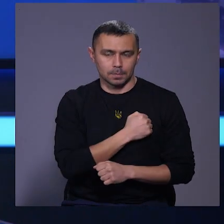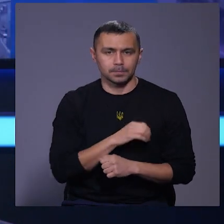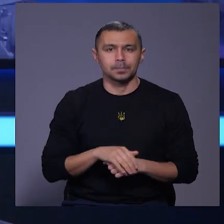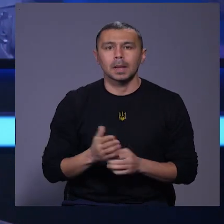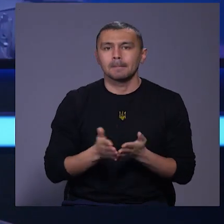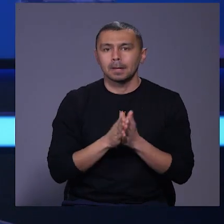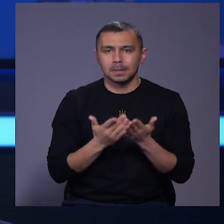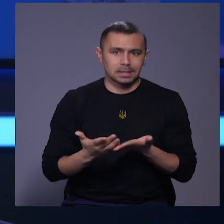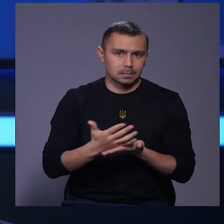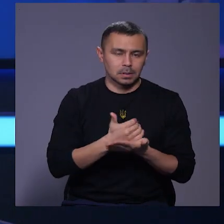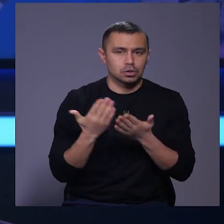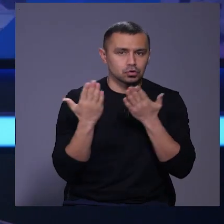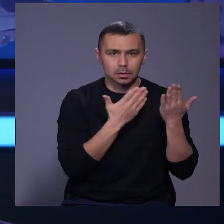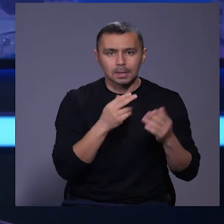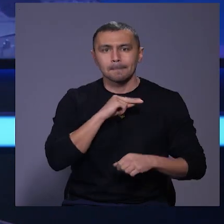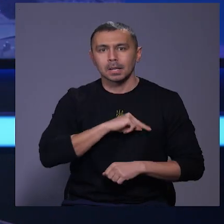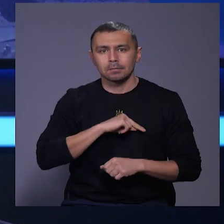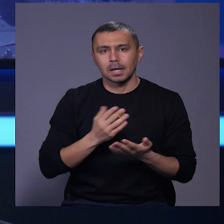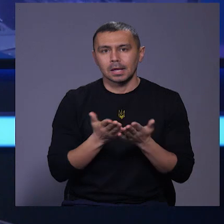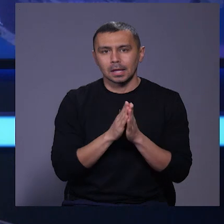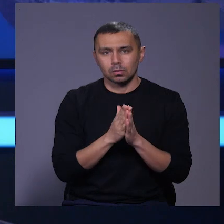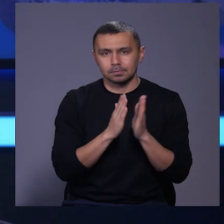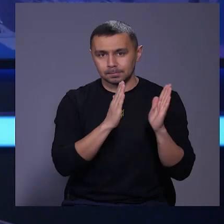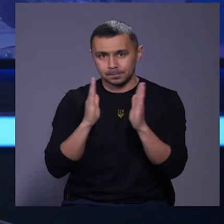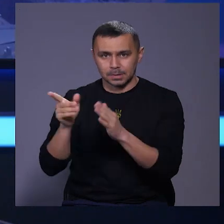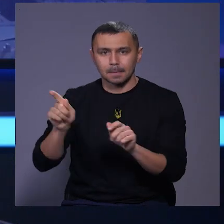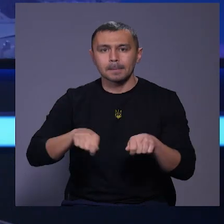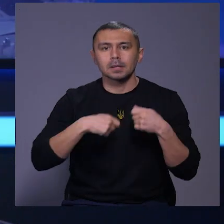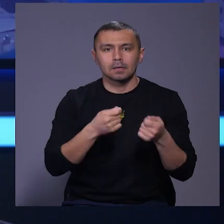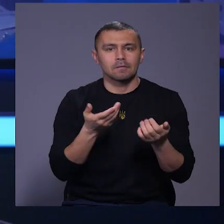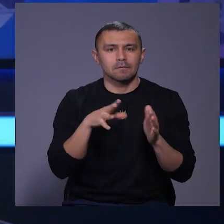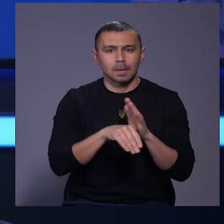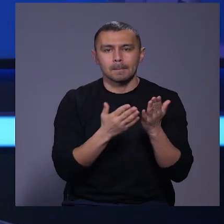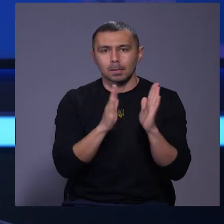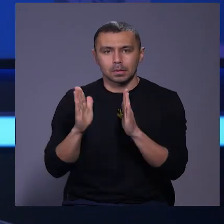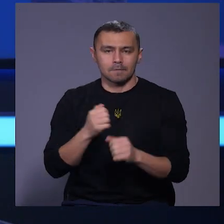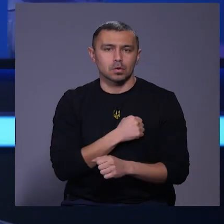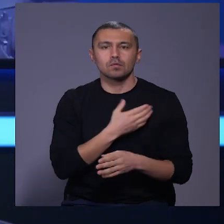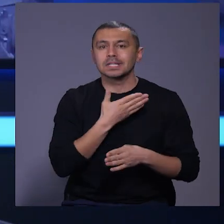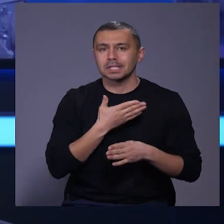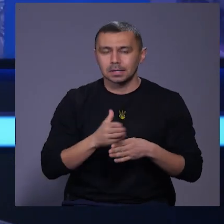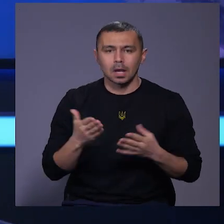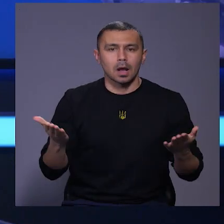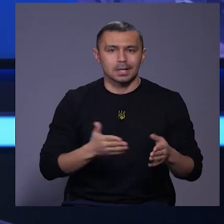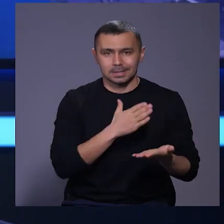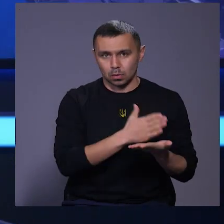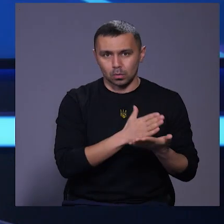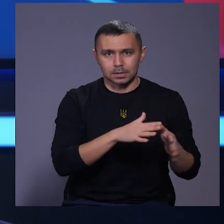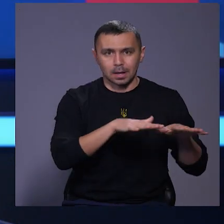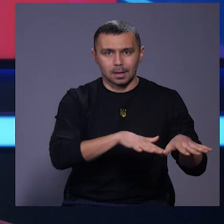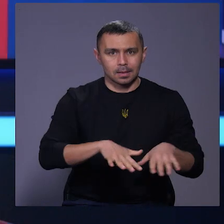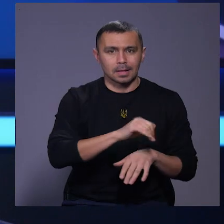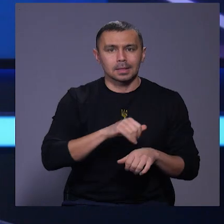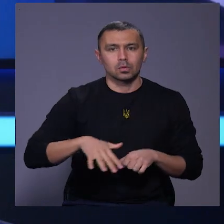Примірники збирали читачі та працівники книгозбірні. Їх передали в бібліотеку військової частини, яка дислокується на